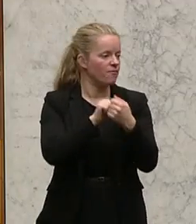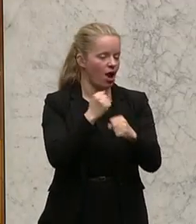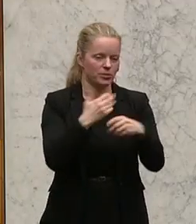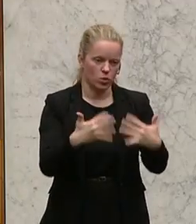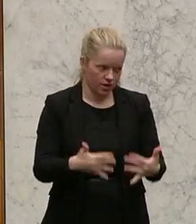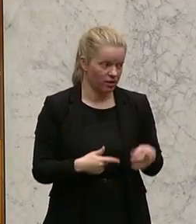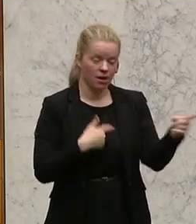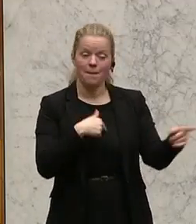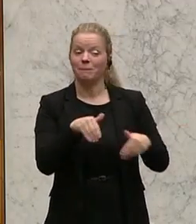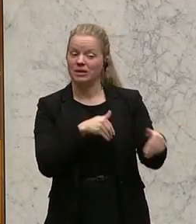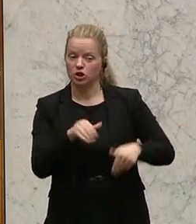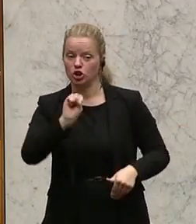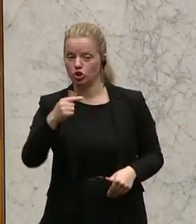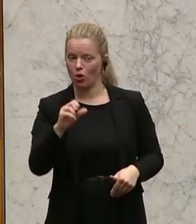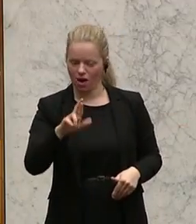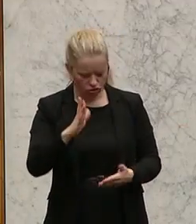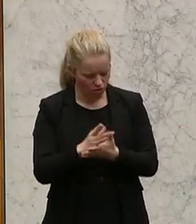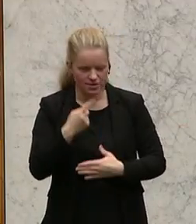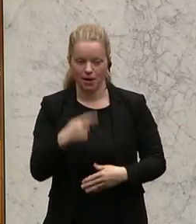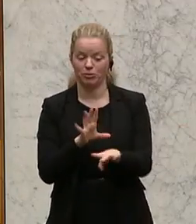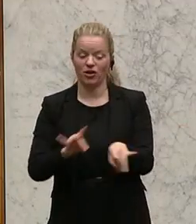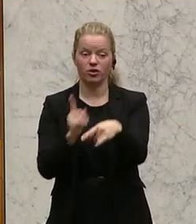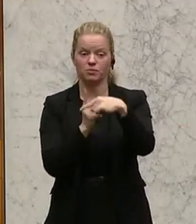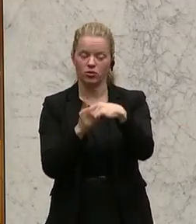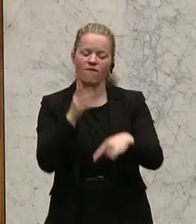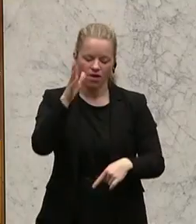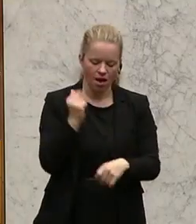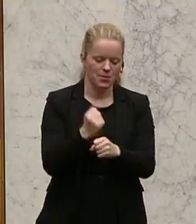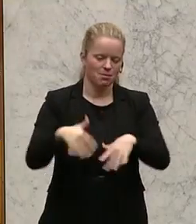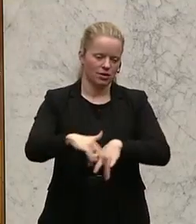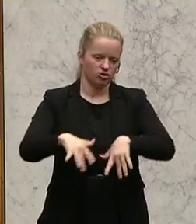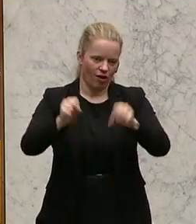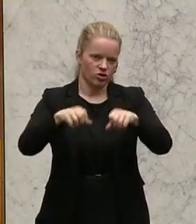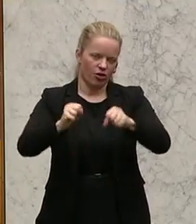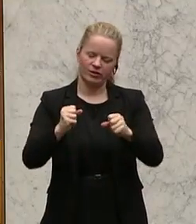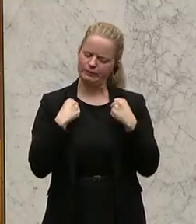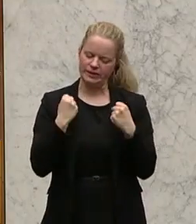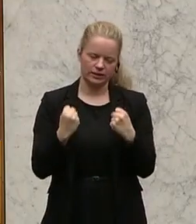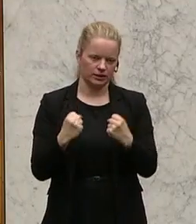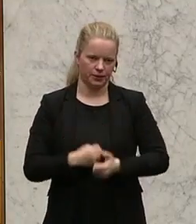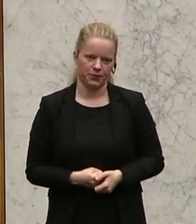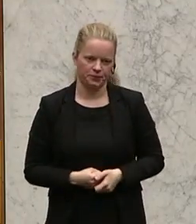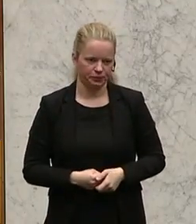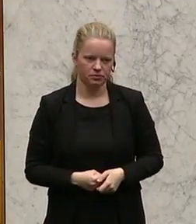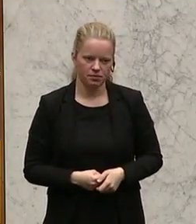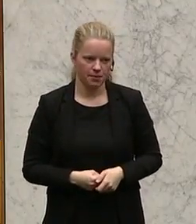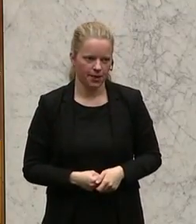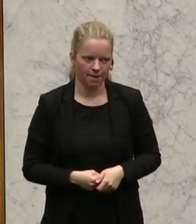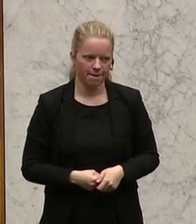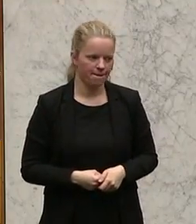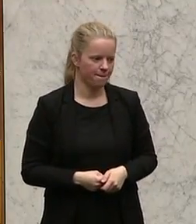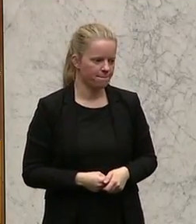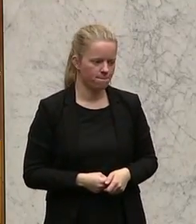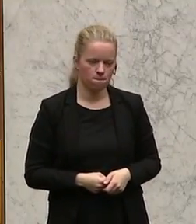Stöger hat sie heute angesprochen. Mit dem Beschäftigungsbonus werden wir Arbeitsplätze schaffen. Da bin ich überzeugt davon. Auch die Übers nehmen, haben einen